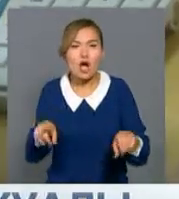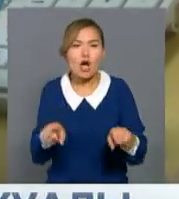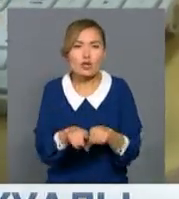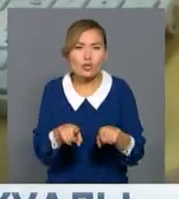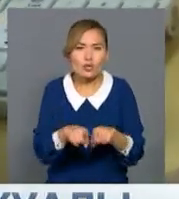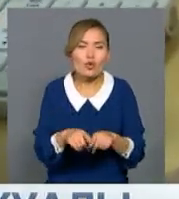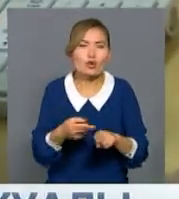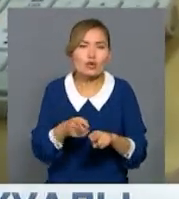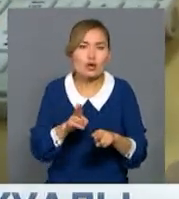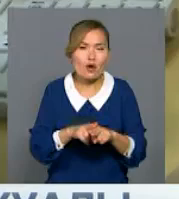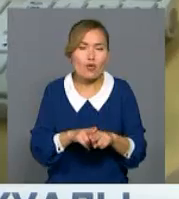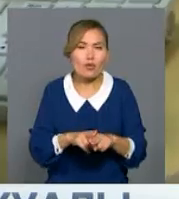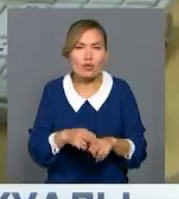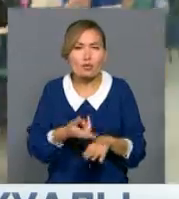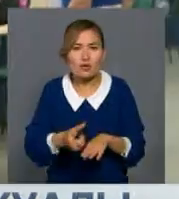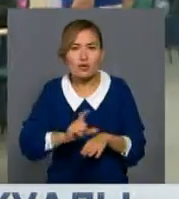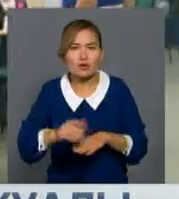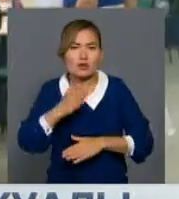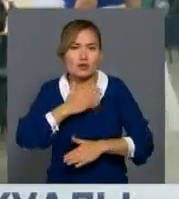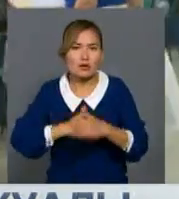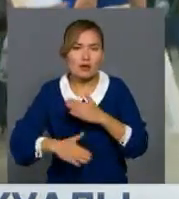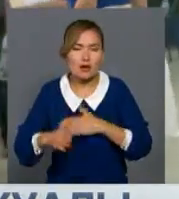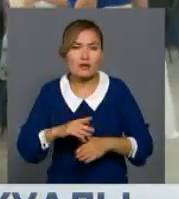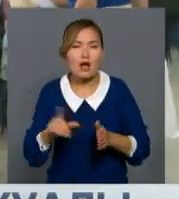отбасы үшін тосынсы болғанын айтады.